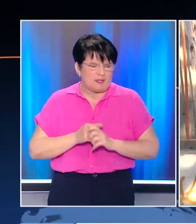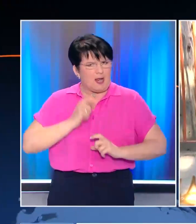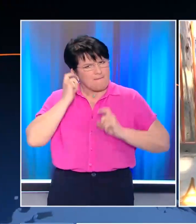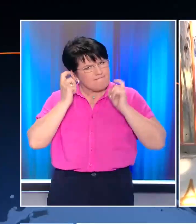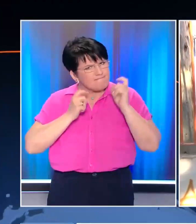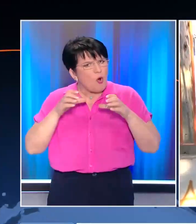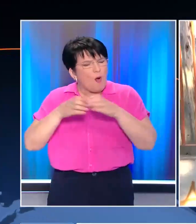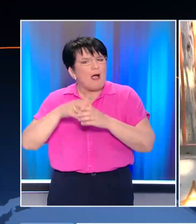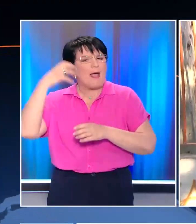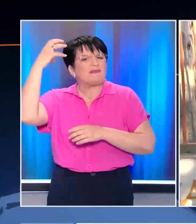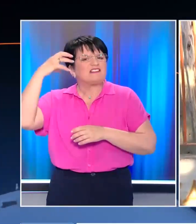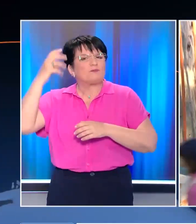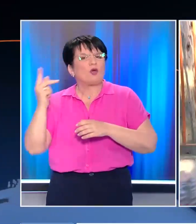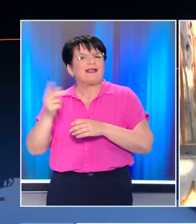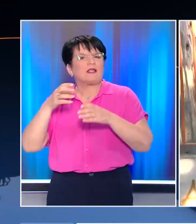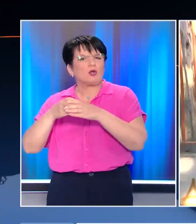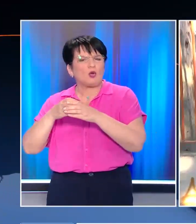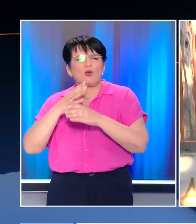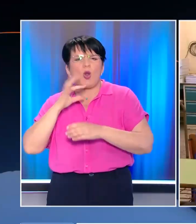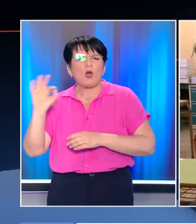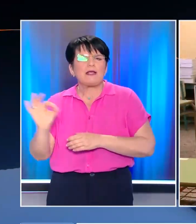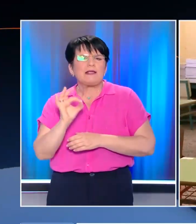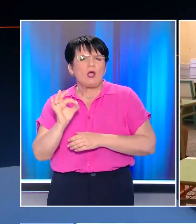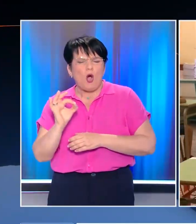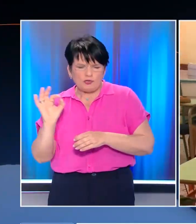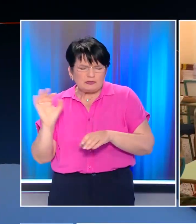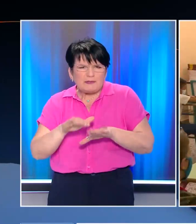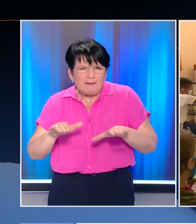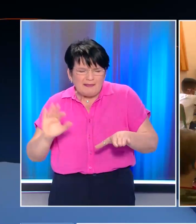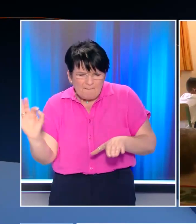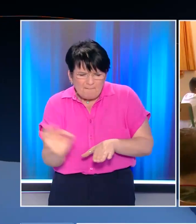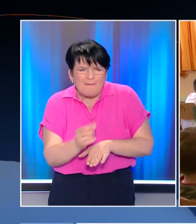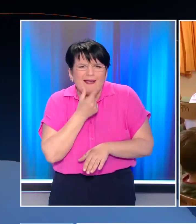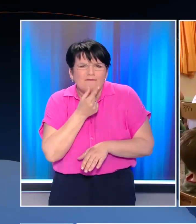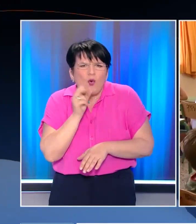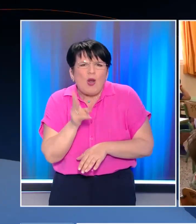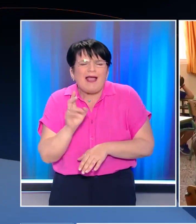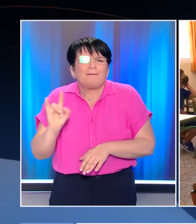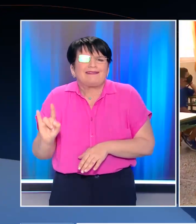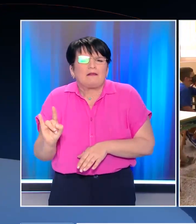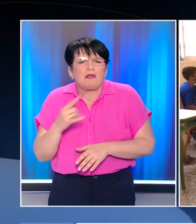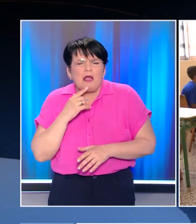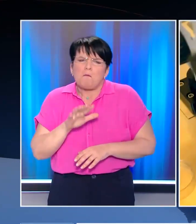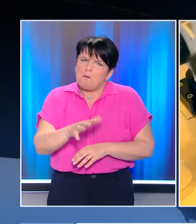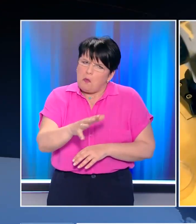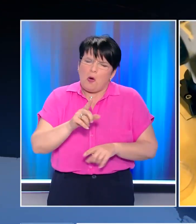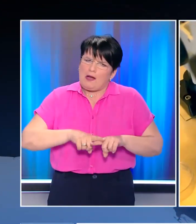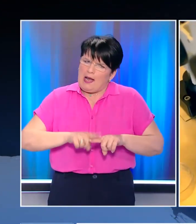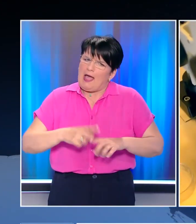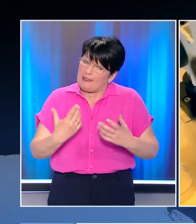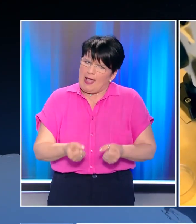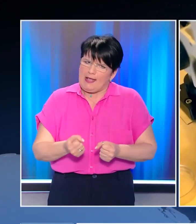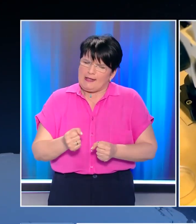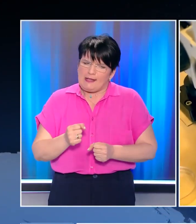Προβληματισμένη εμφανίζεται η επιστημονική κοινότητα για την έξαρση του ιού της υπατήτηδας στα μικρά παιδιά. Οι ειδικοί δεν αποκλίνουν το εμδεχόμενο να υπάρξουν και στη χώρα μας